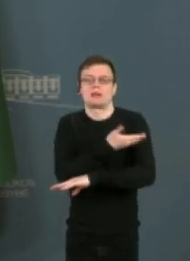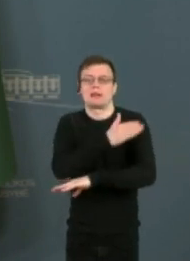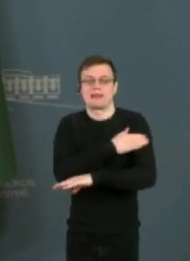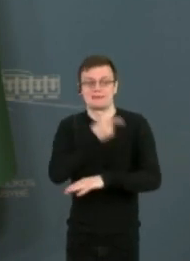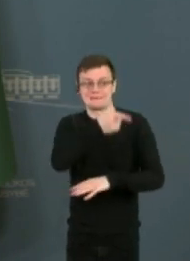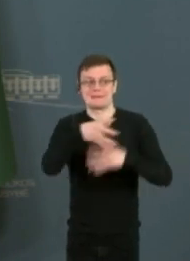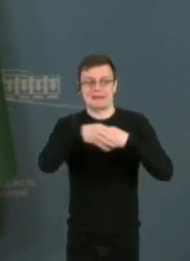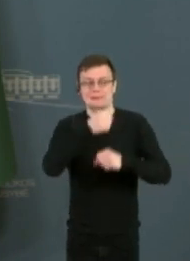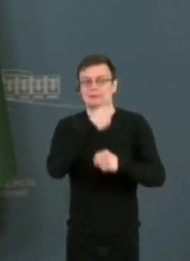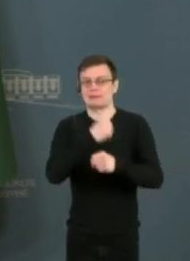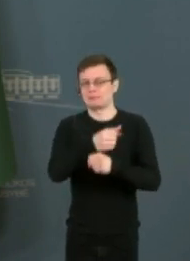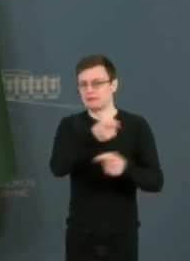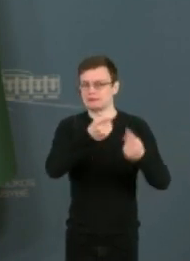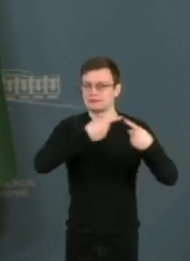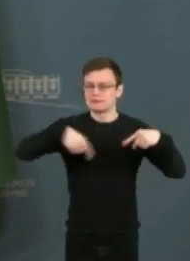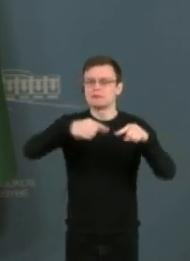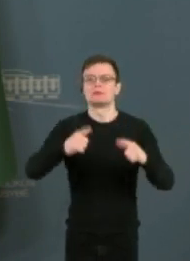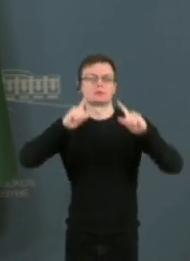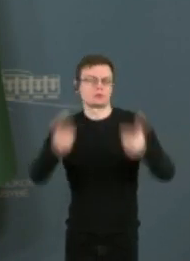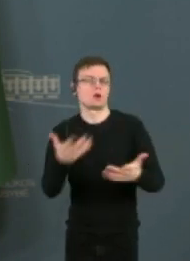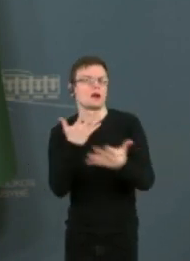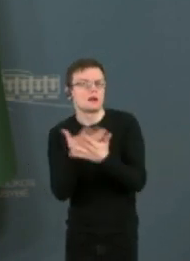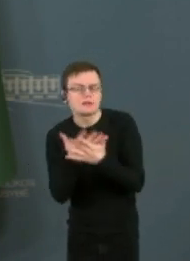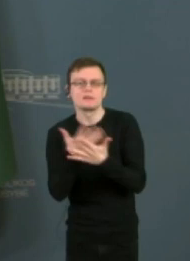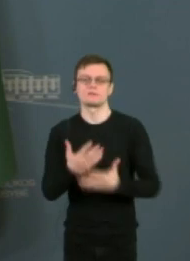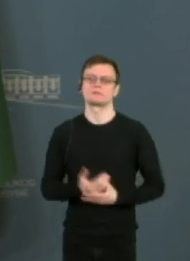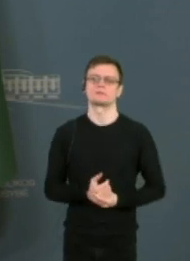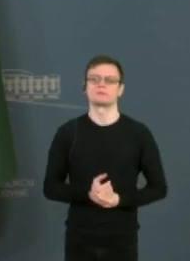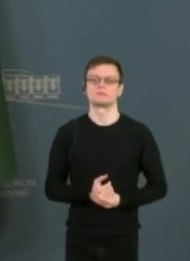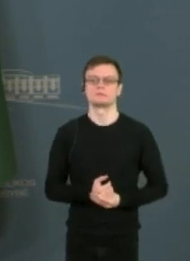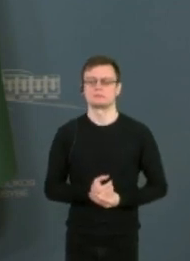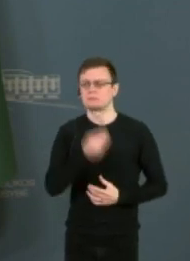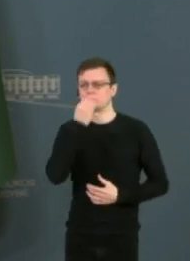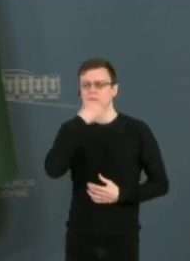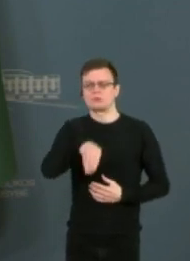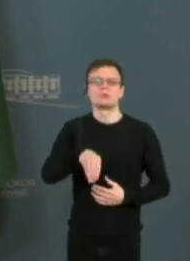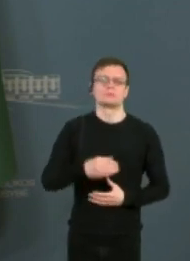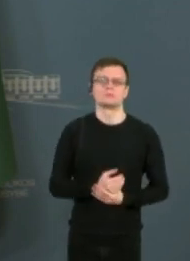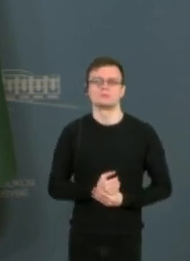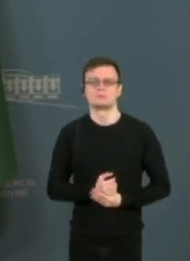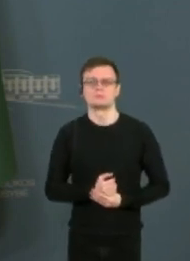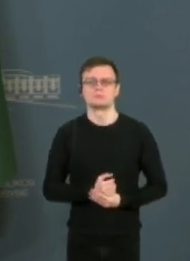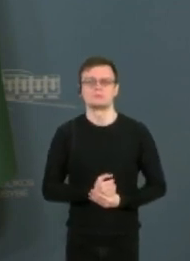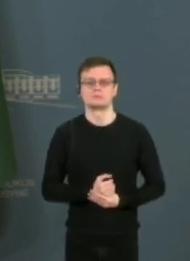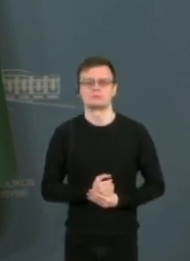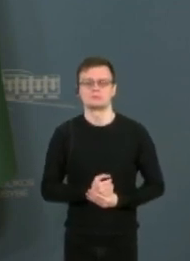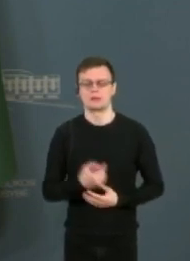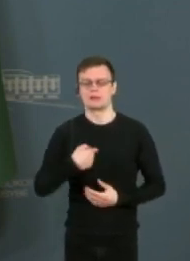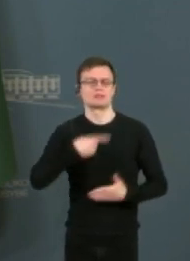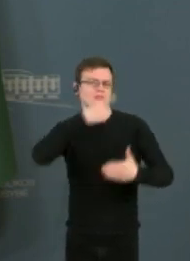šitoje srityje yra labai aktyvus, labai produktyvus ir neikiek nebejoju, kad jis toks